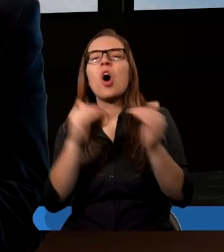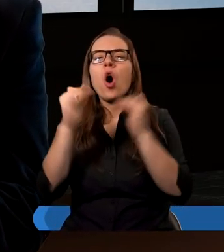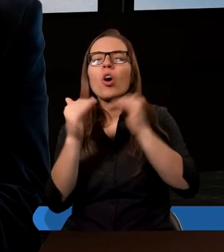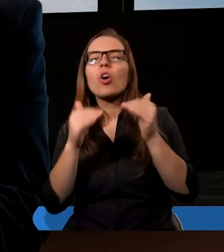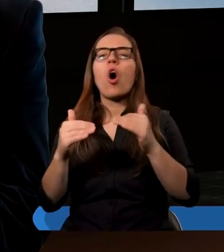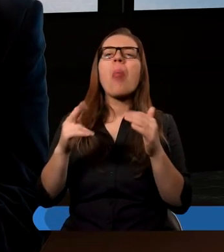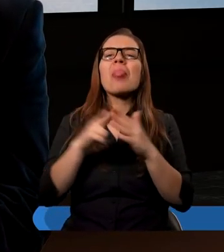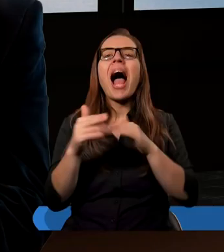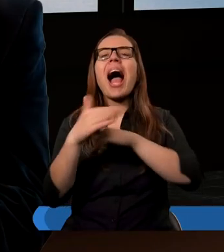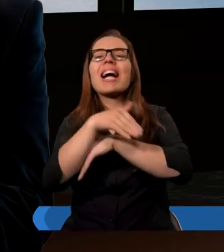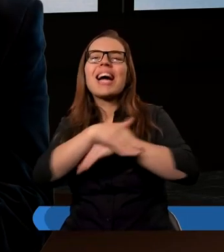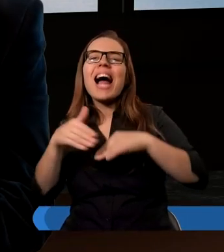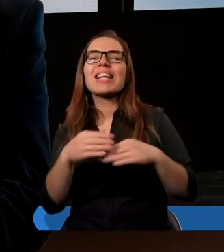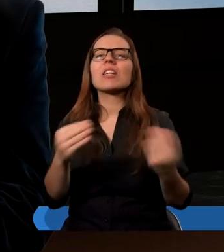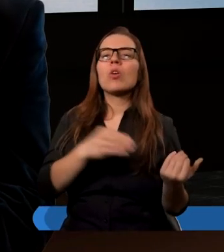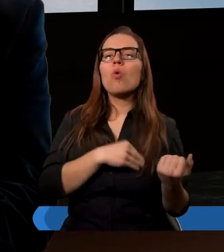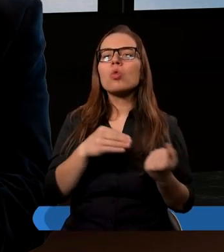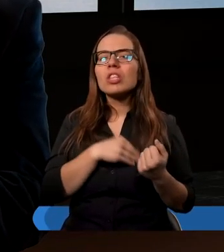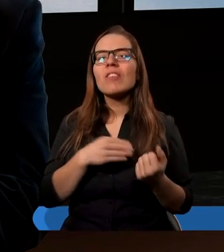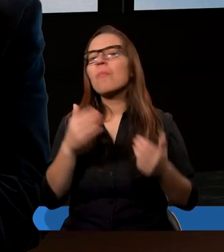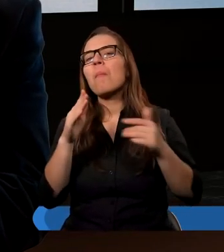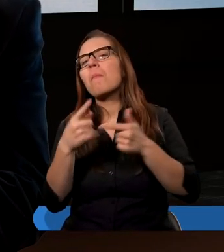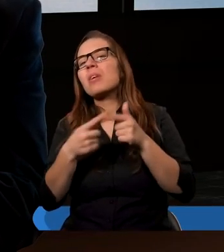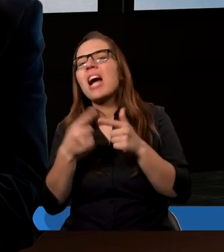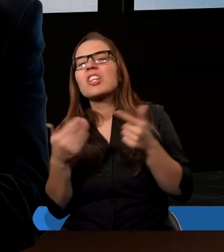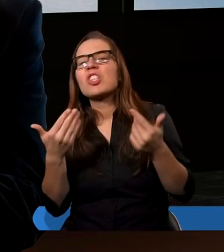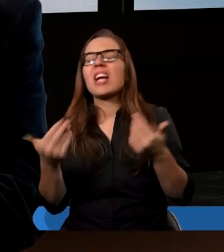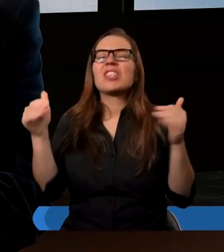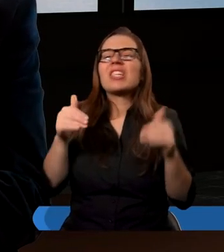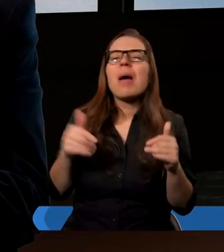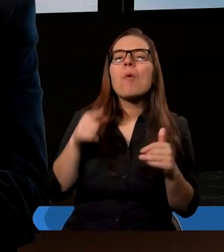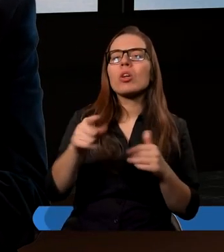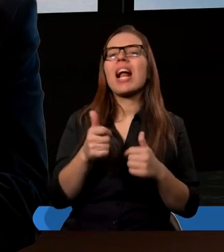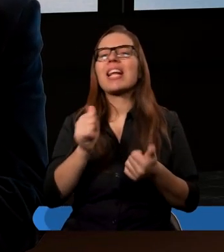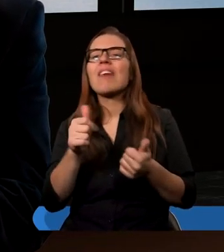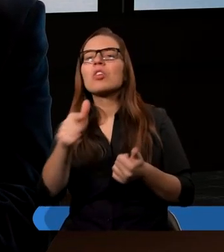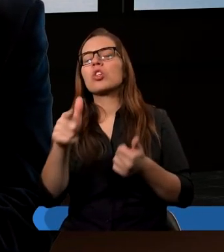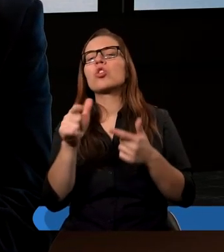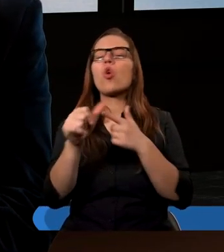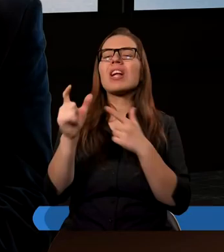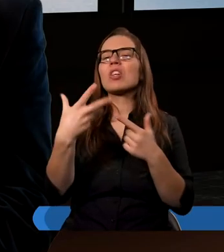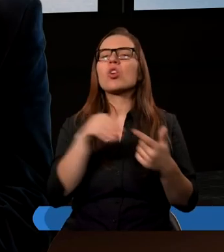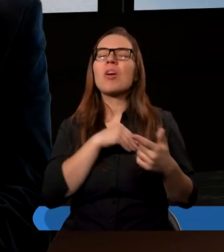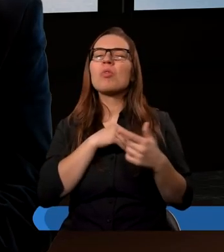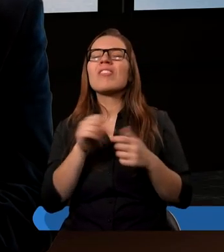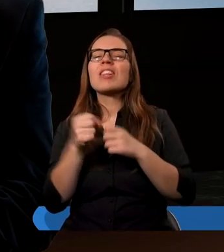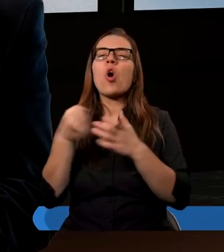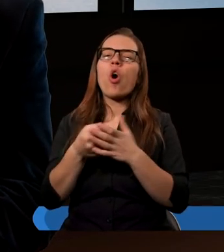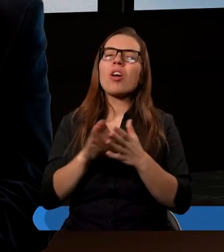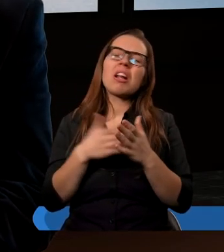granicy uczciwości gdzieś tam. To przecież nie można zakwalifikować, że to jest coś nieuczciwego do końca.